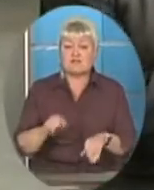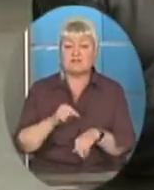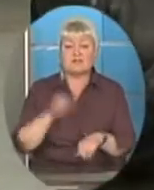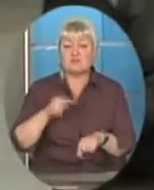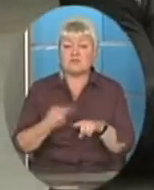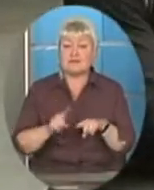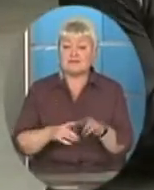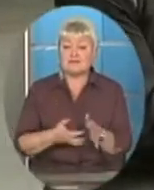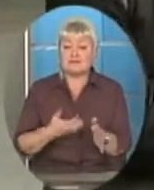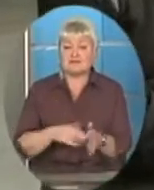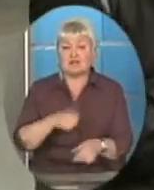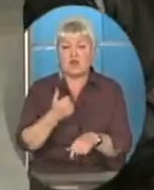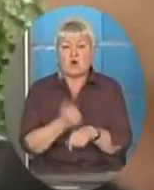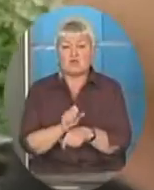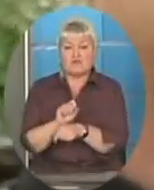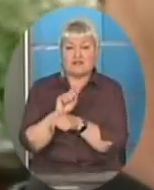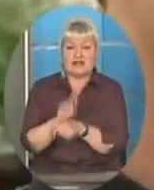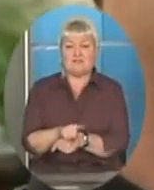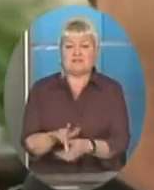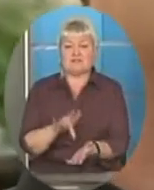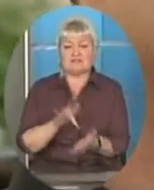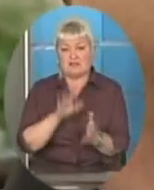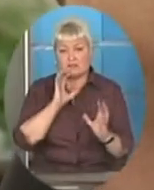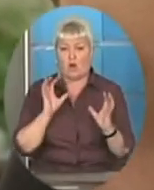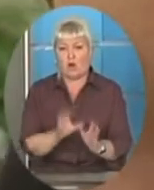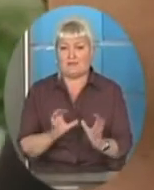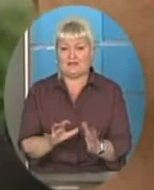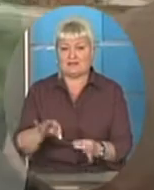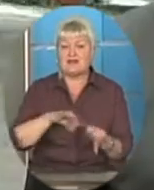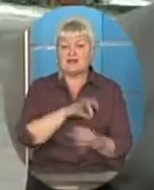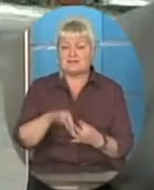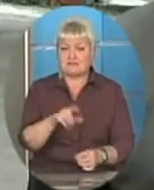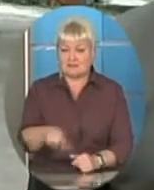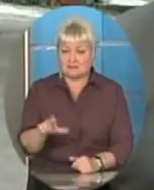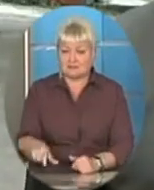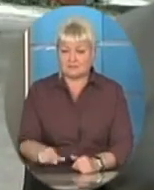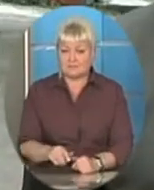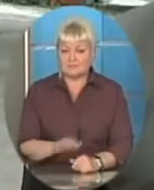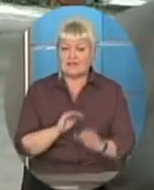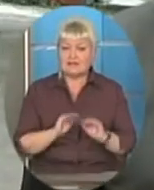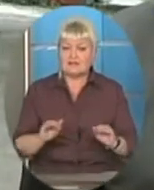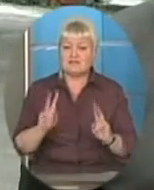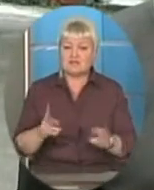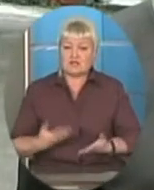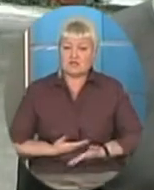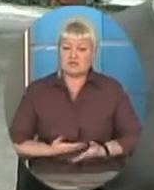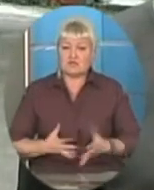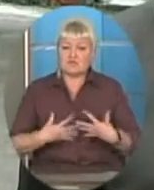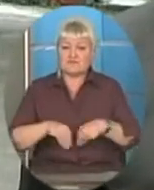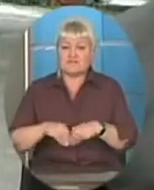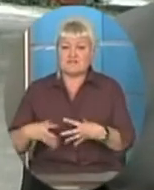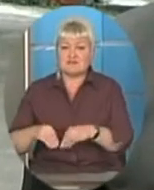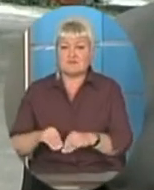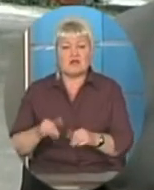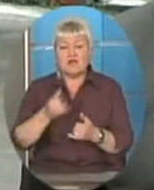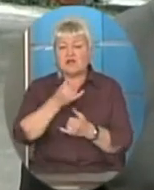нестачі – головна місія Центру опіки селіт. Десь діти, які живуть в сім'ях, вони можна сказати,